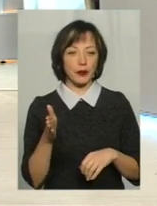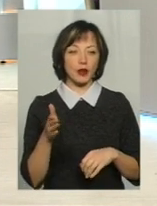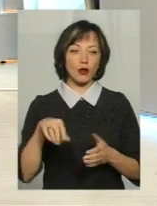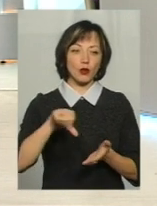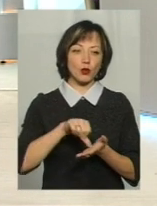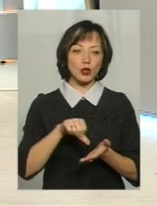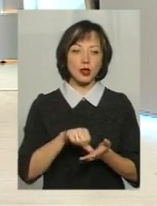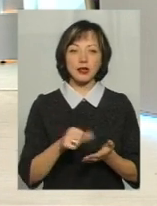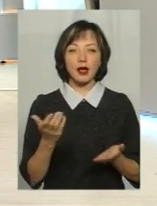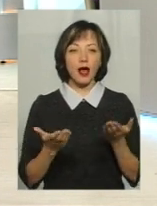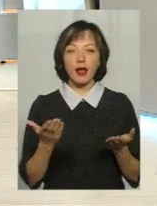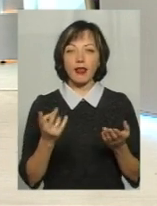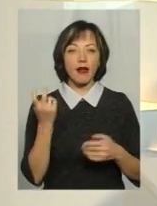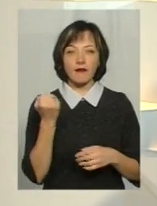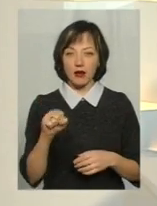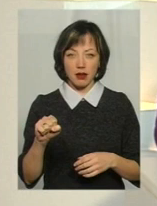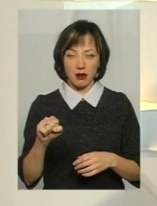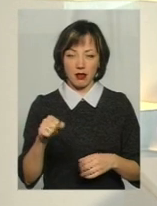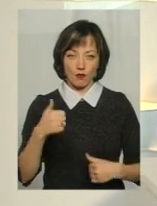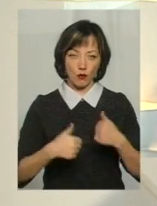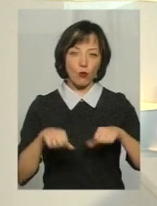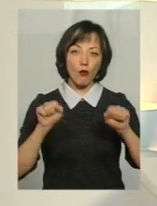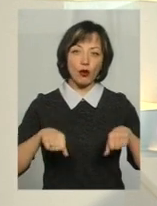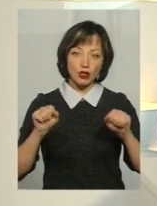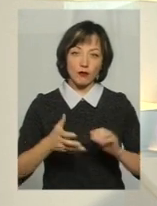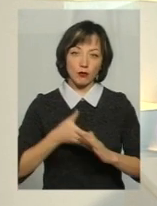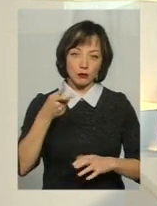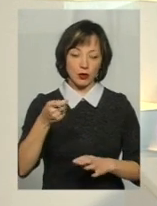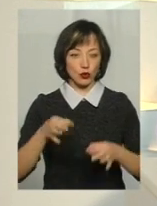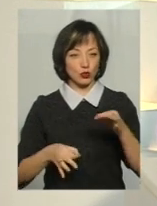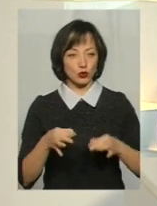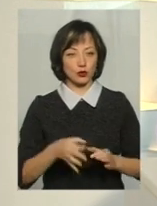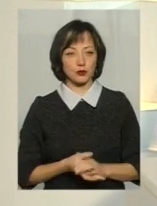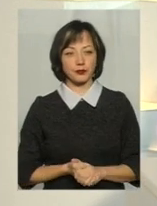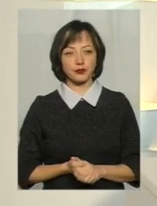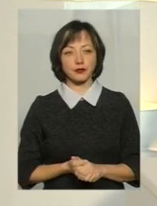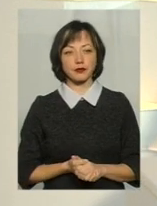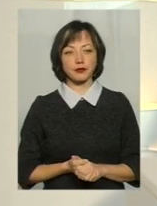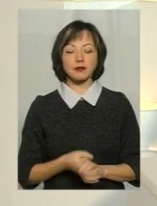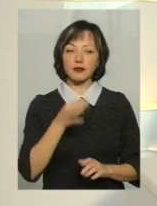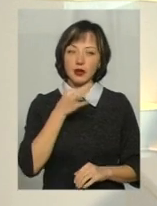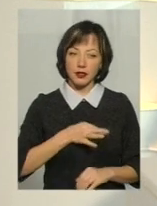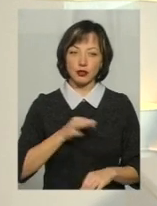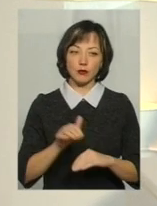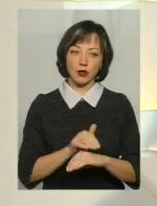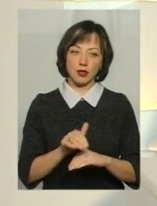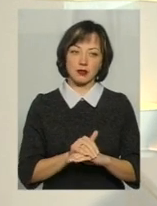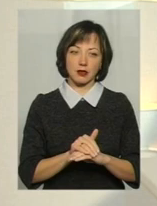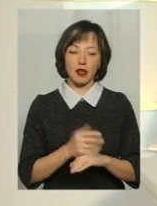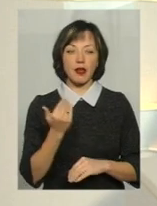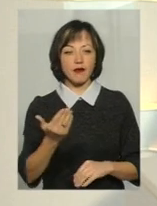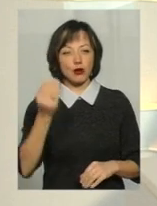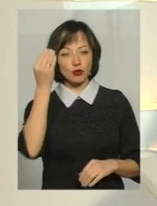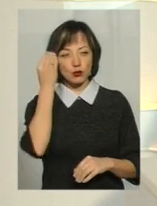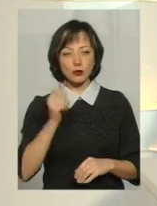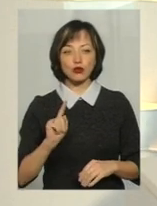учасники, які не виграли в конкурсі, можливо, будуть позиватися до суду. Скажіть, будь ласка, на вашу